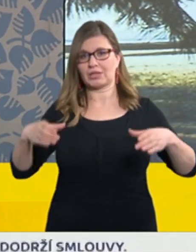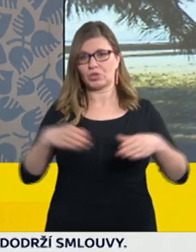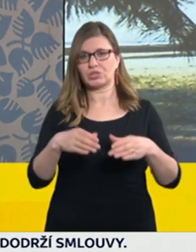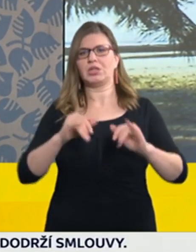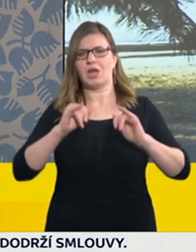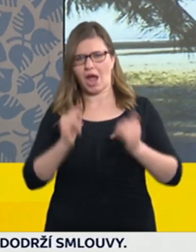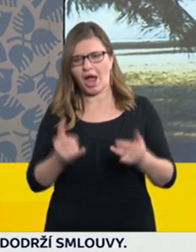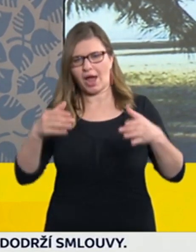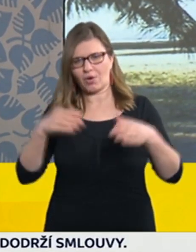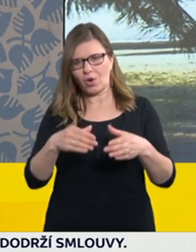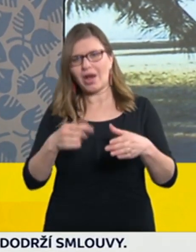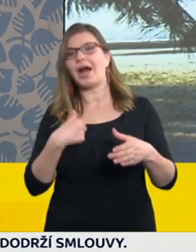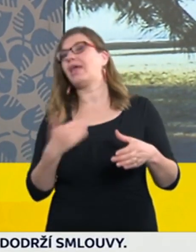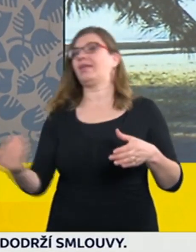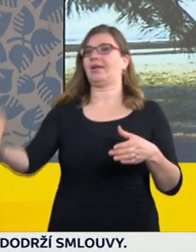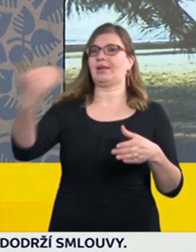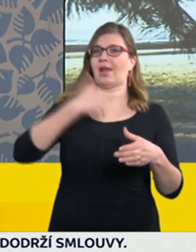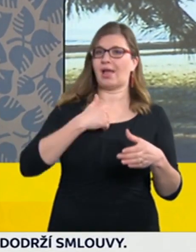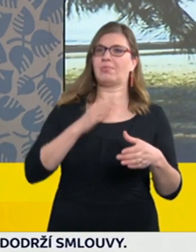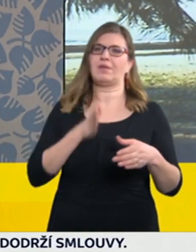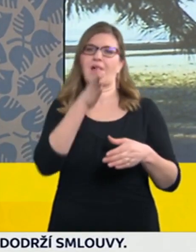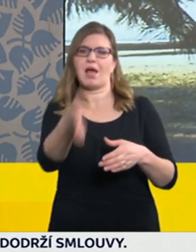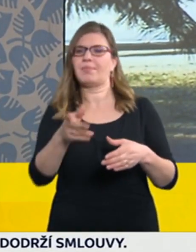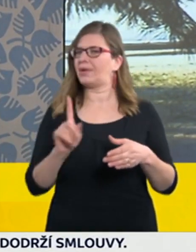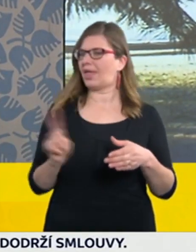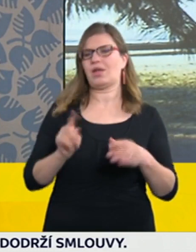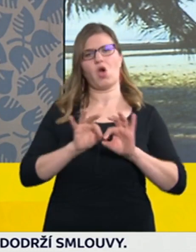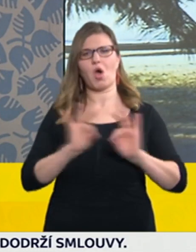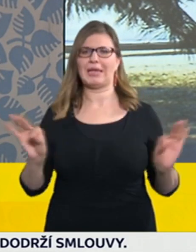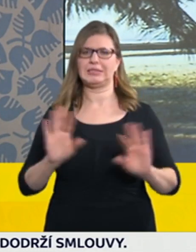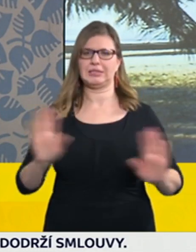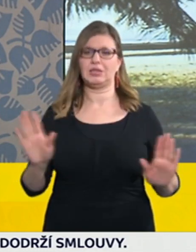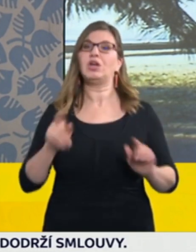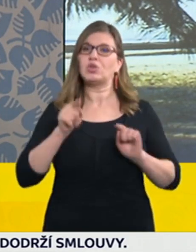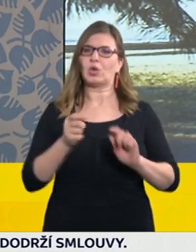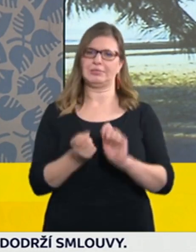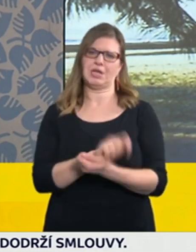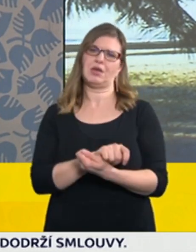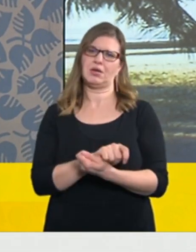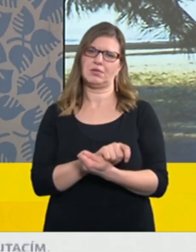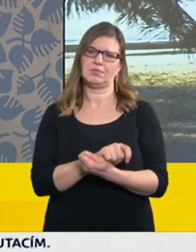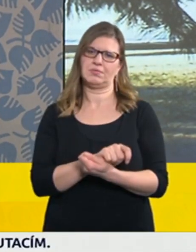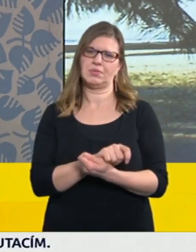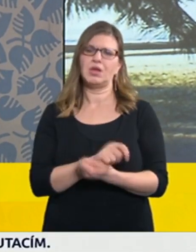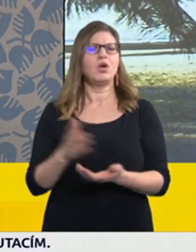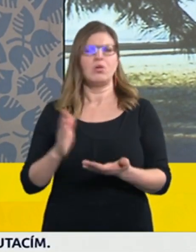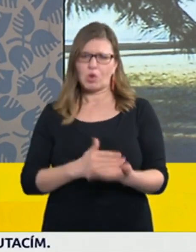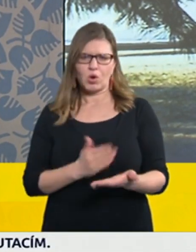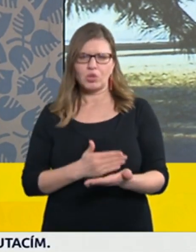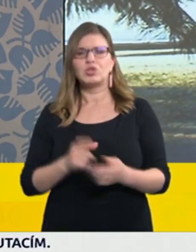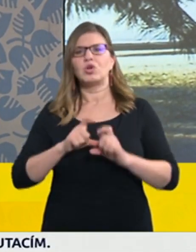To znamená, to je tato změna a tak, jak jsem řekl, cílem je, aby docházelo k minimálnímu, ideálně